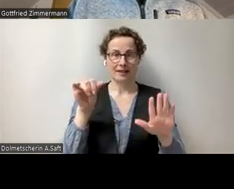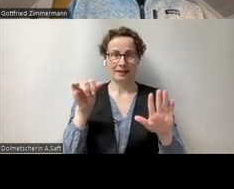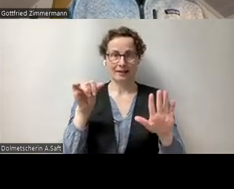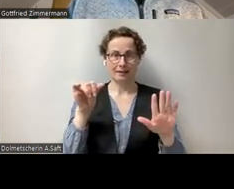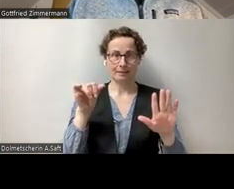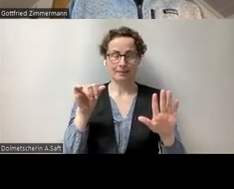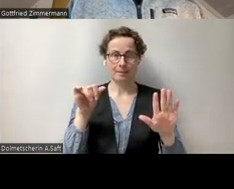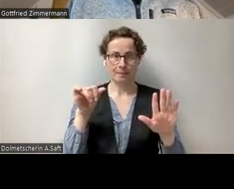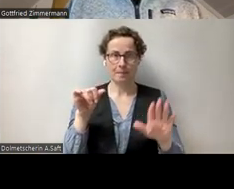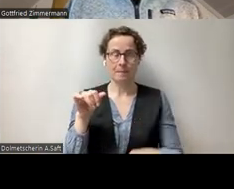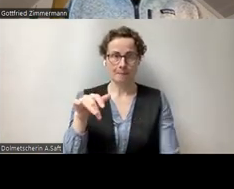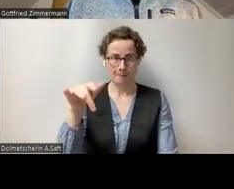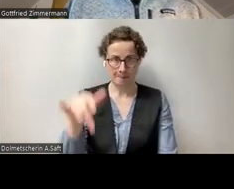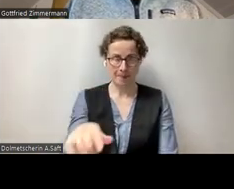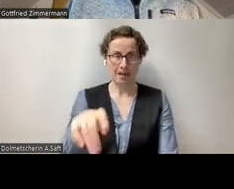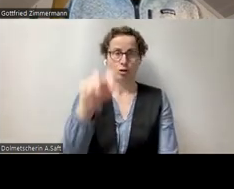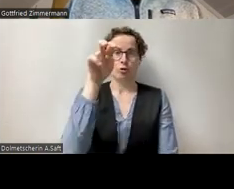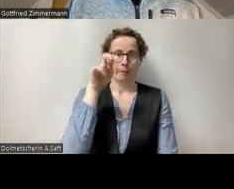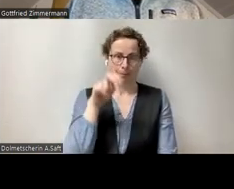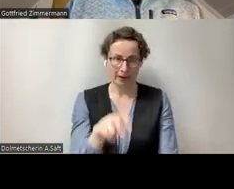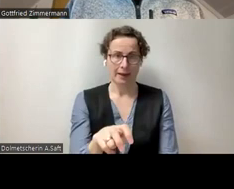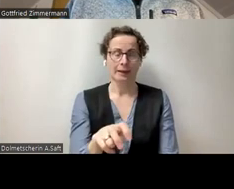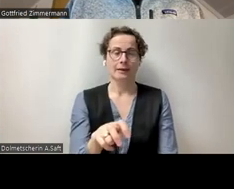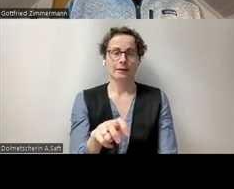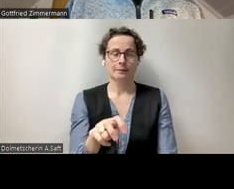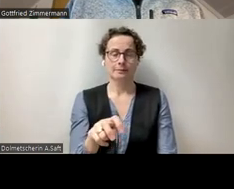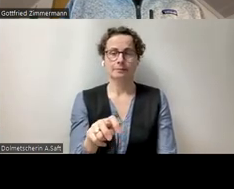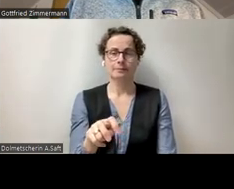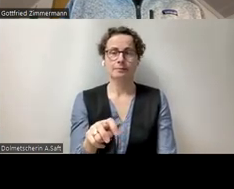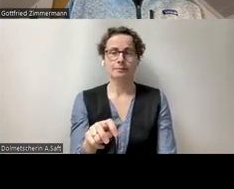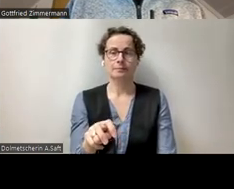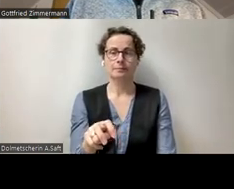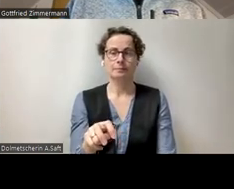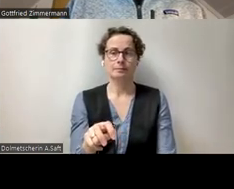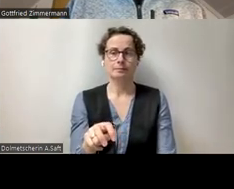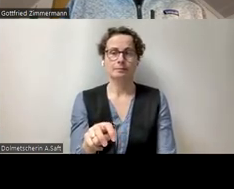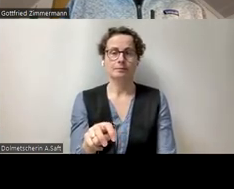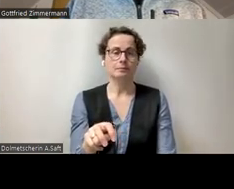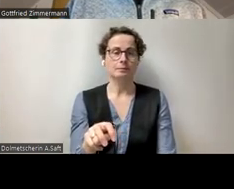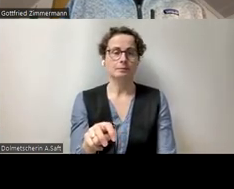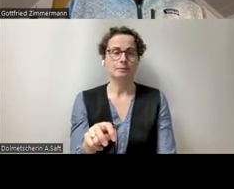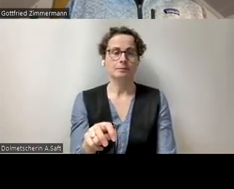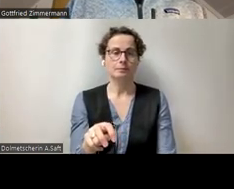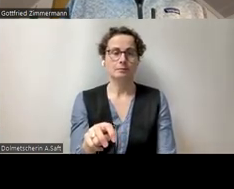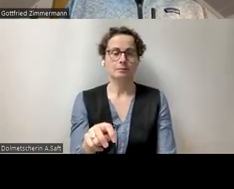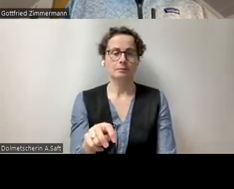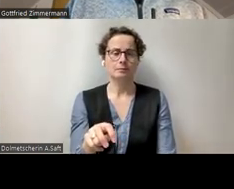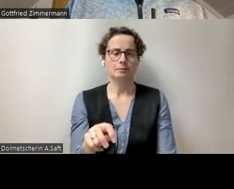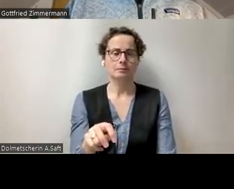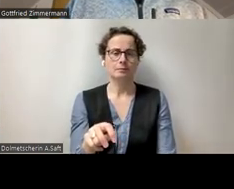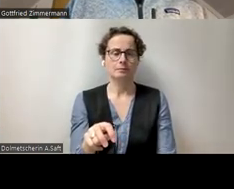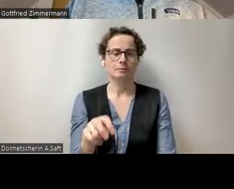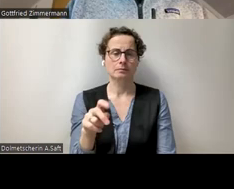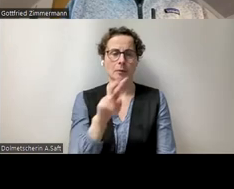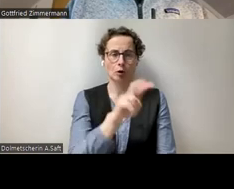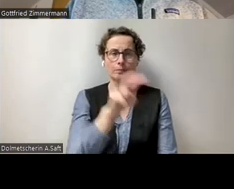das Panel, also den Teil des Bildschirms Chatfenster, Schatte, Alternativtext,